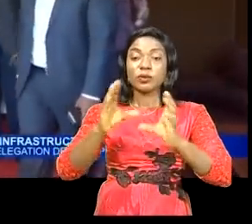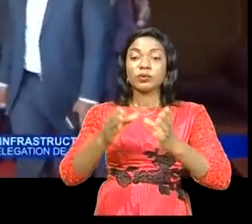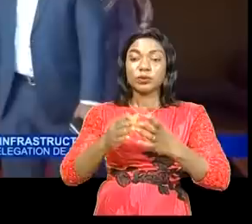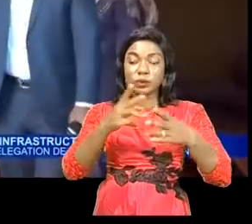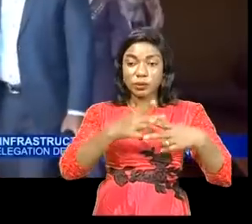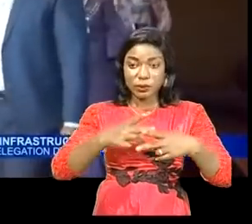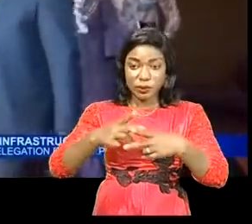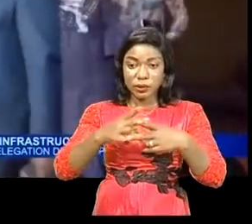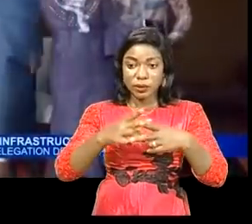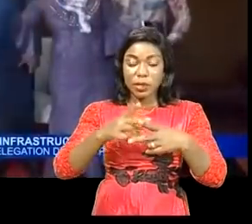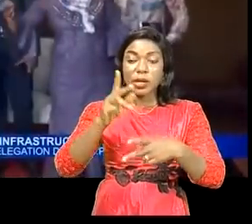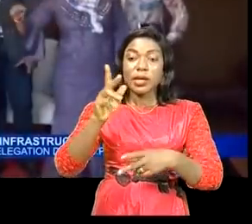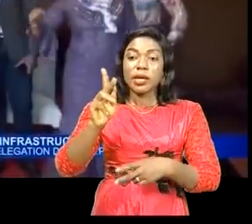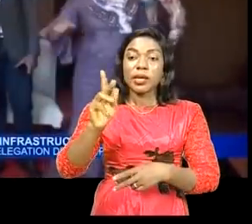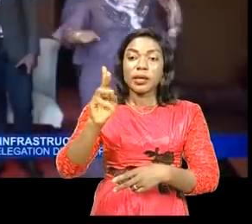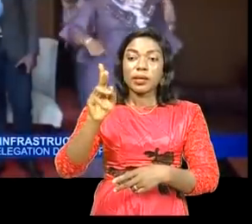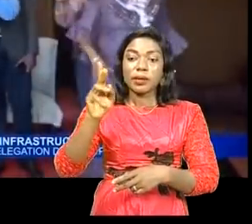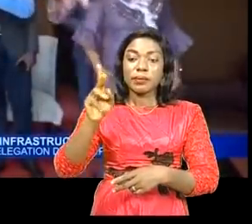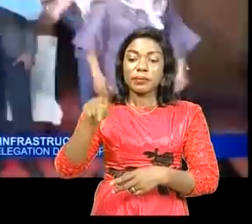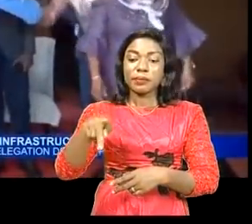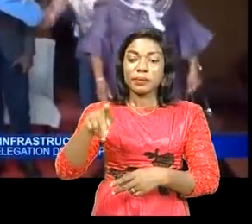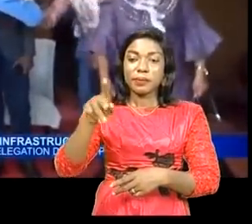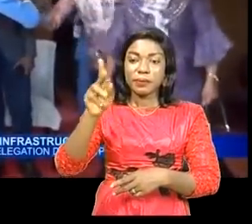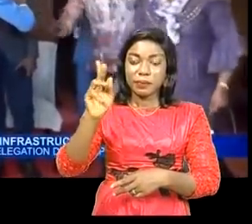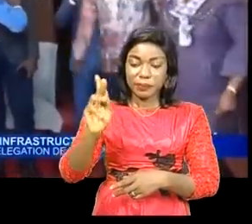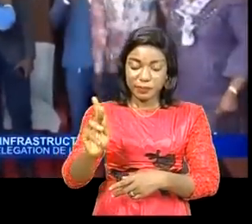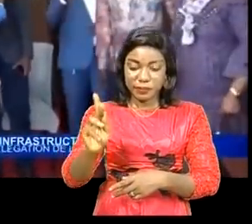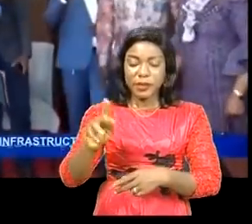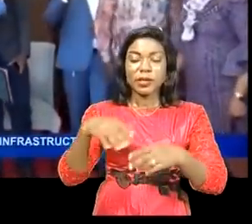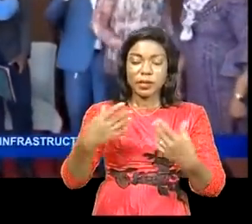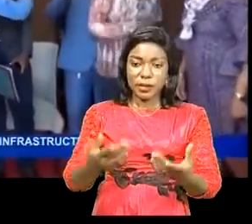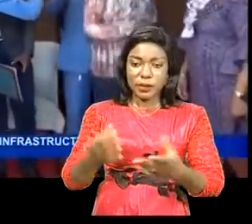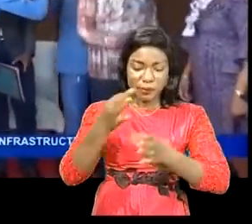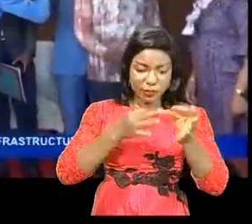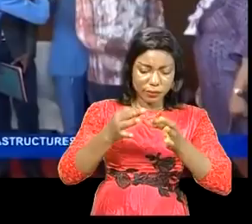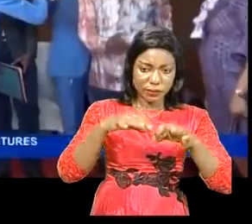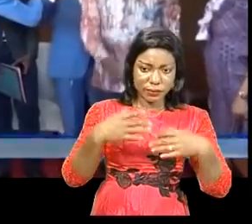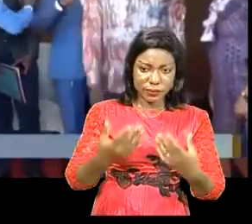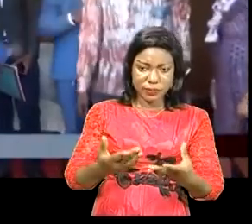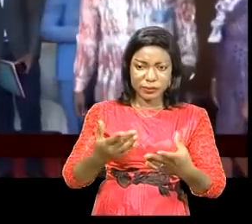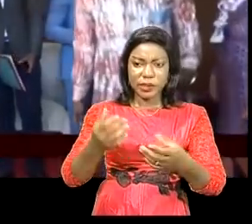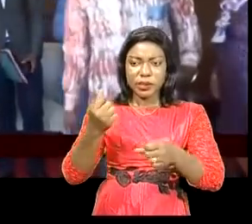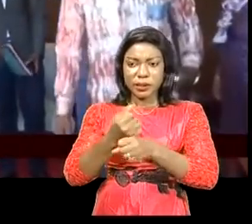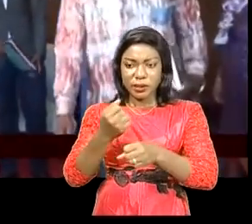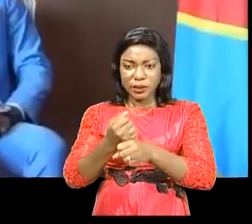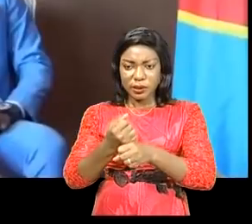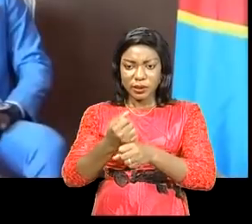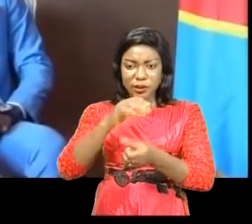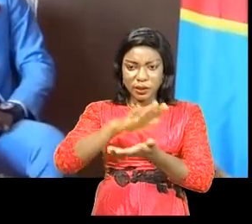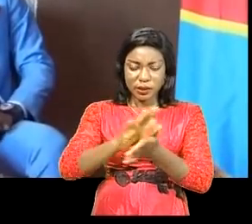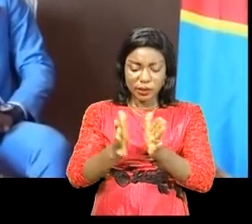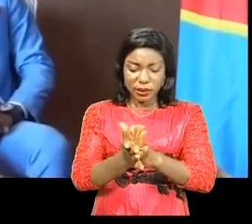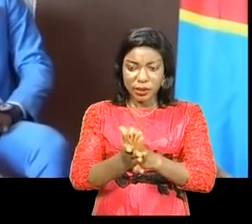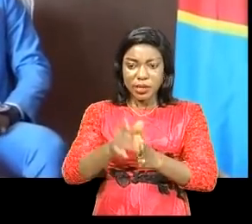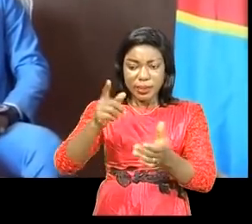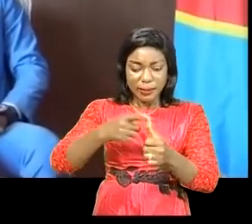des KBP. Les élus provinciaux veulent en effet comprendre comment la gestion de ces bâtiments est passée de la province à la direction générale des